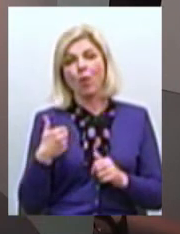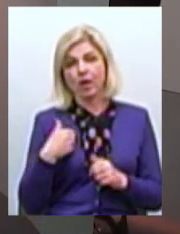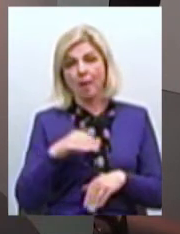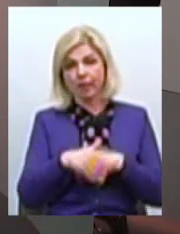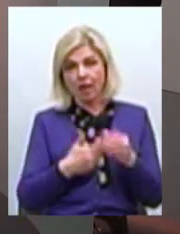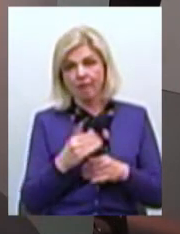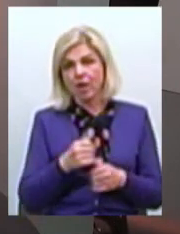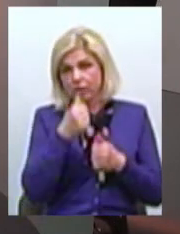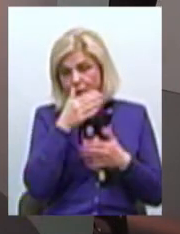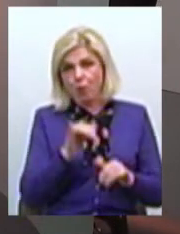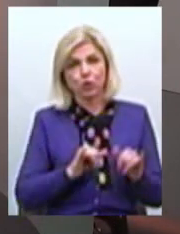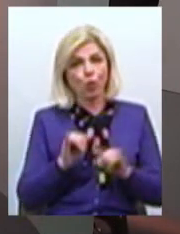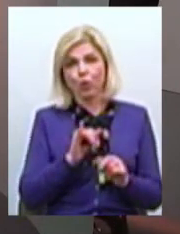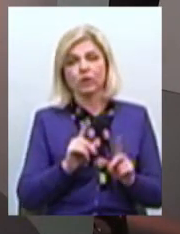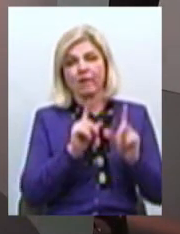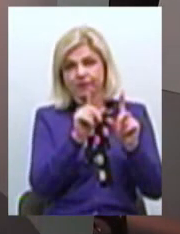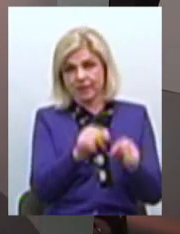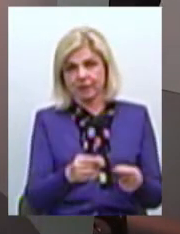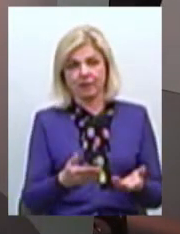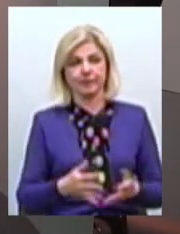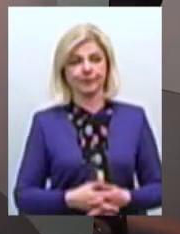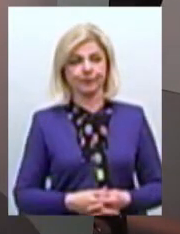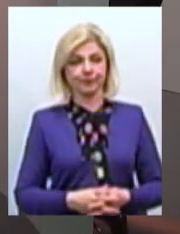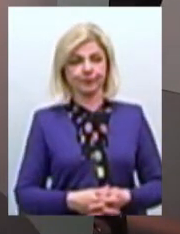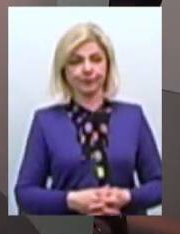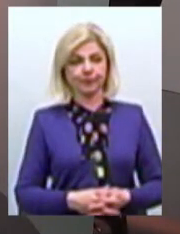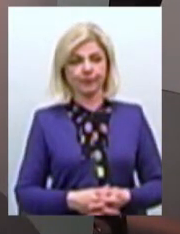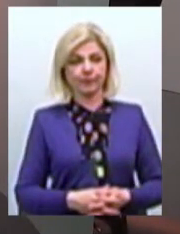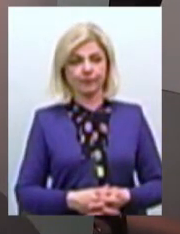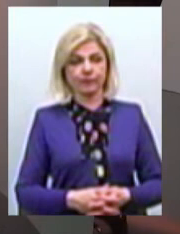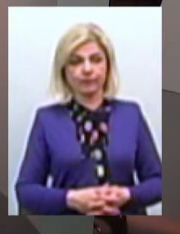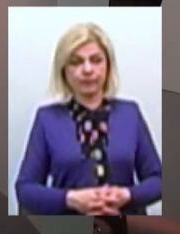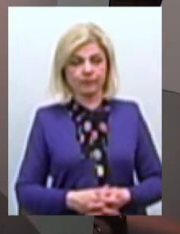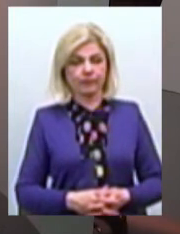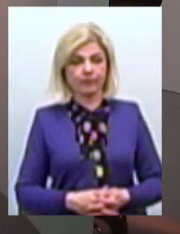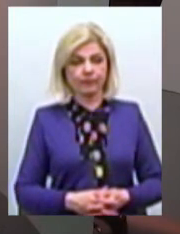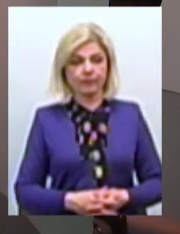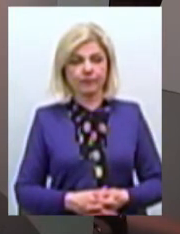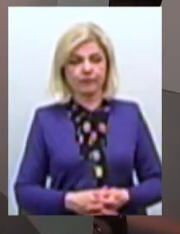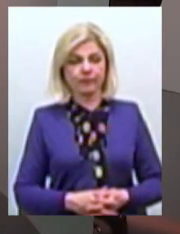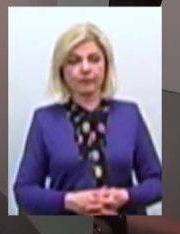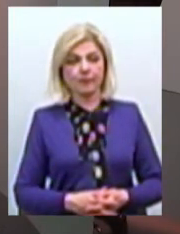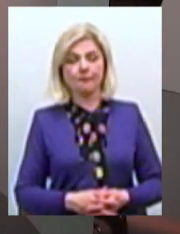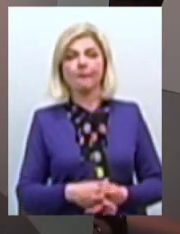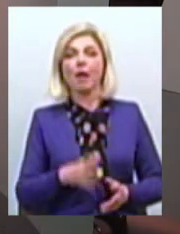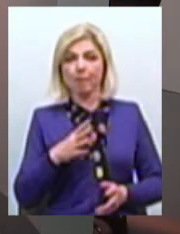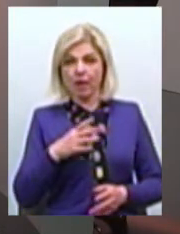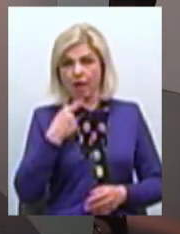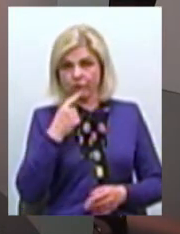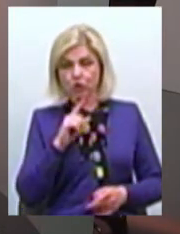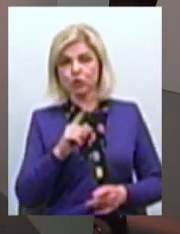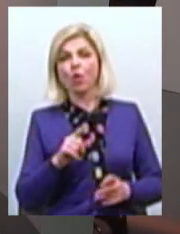нікуди її повезти, особливо в центрі взагалі У тих же матеріалах йдеться про те, що передавалась будівля саме під філармонію Так,